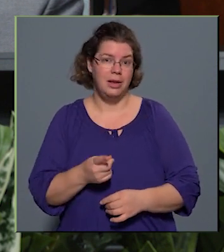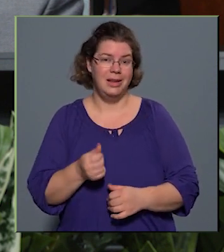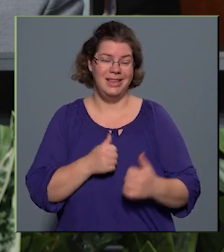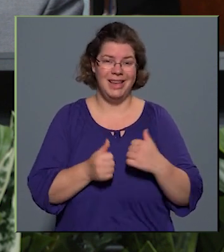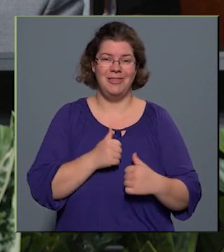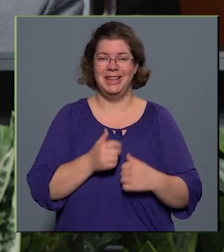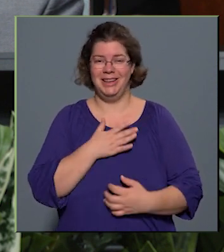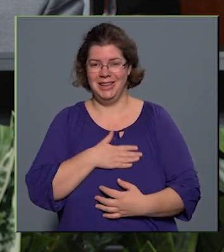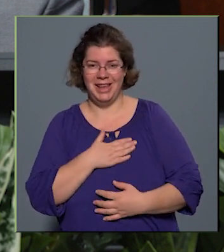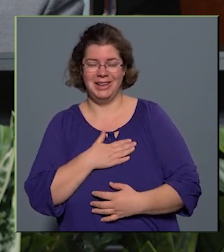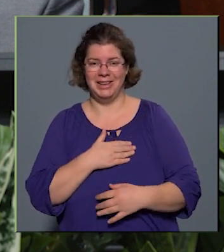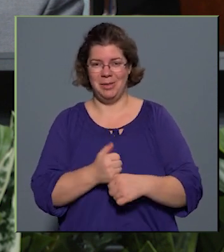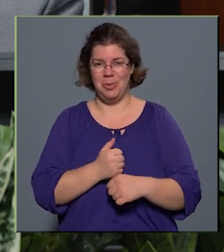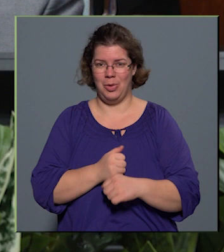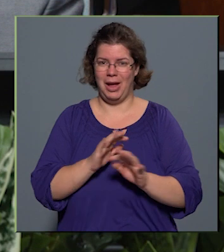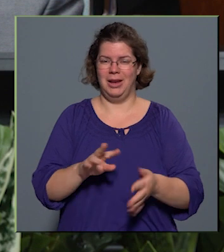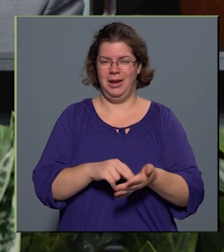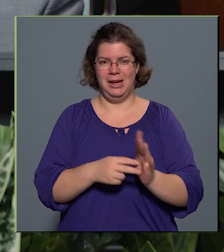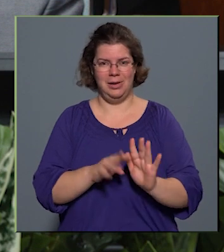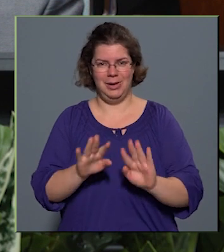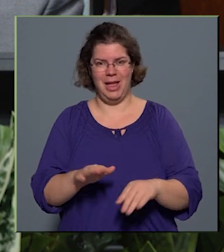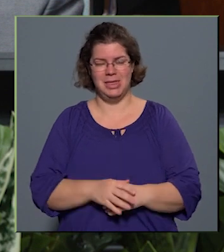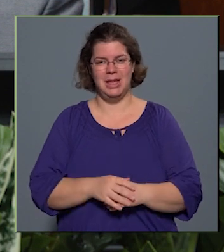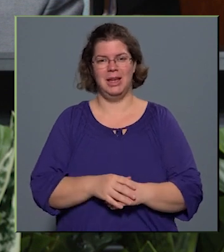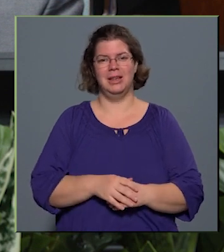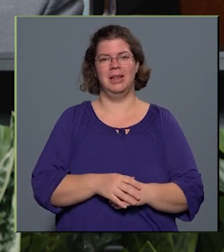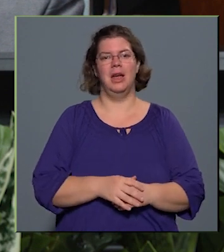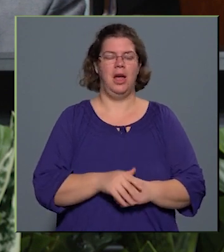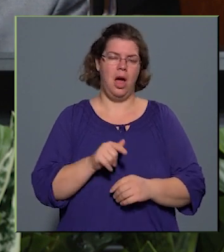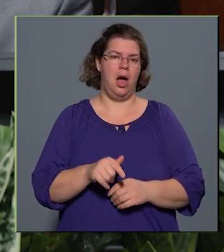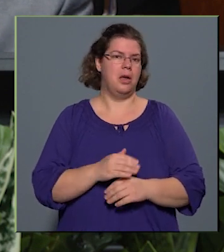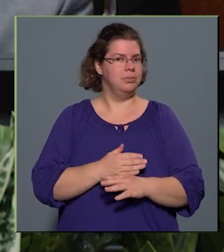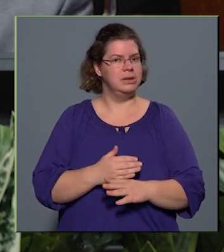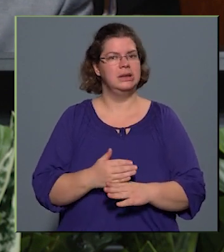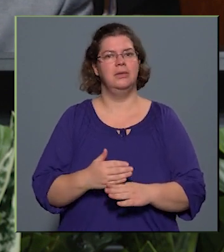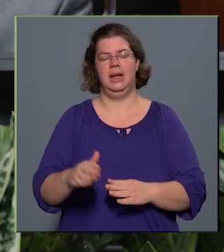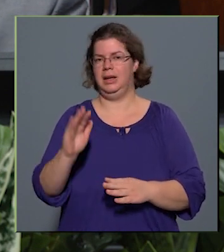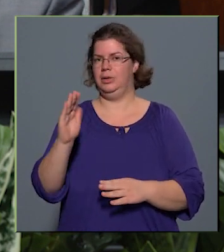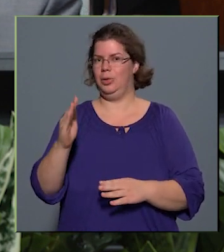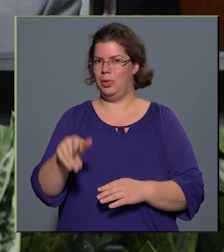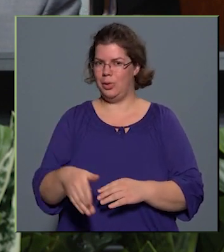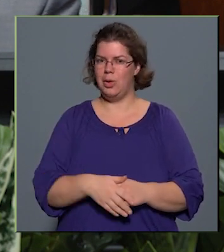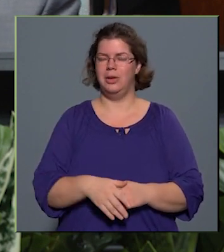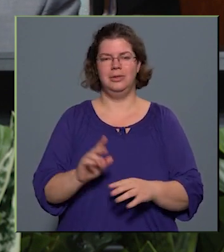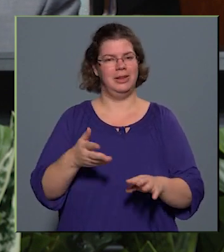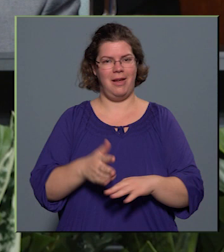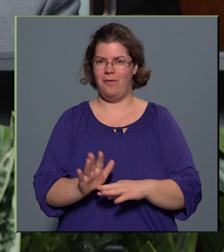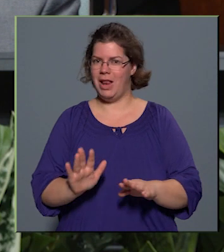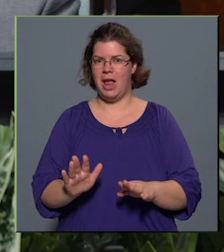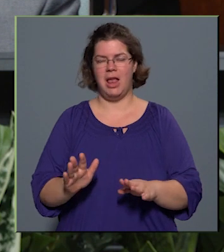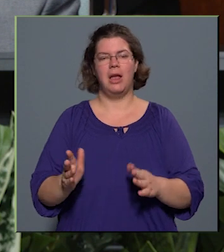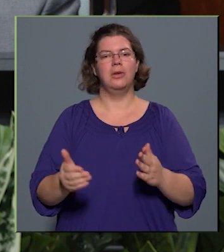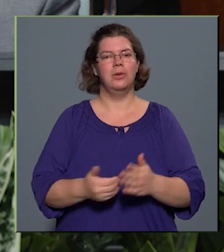szenvedélyes szeretete a munkának, a kerületnek, az mindvégig tükröződött. Úgyhogy nem véletlen, hogy